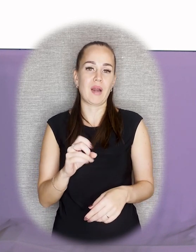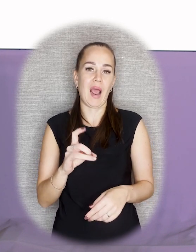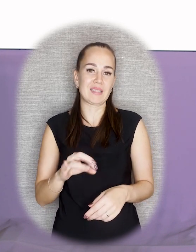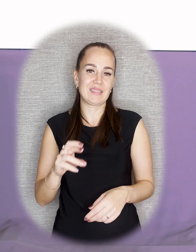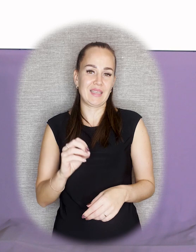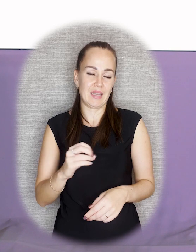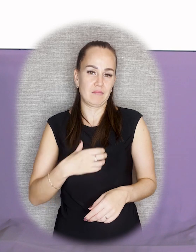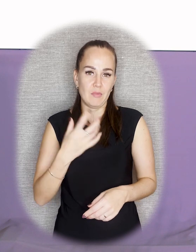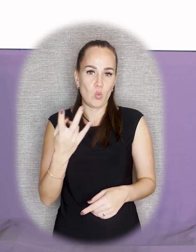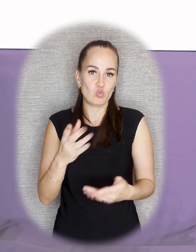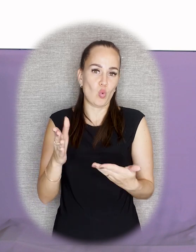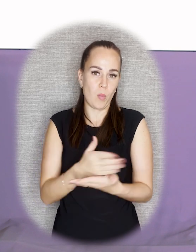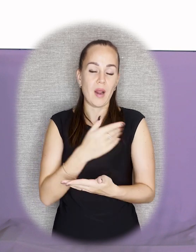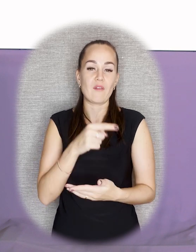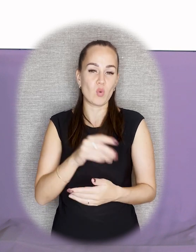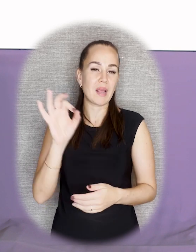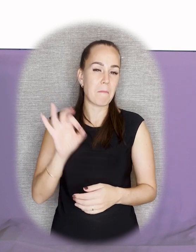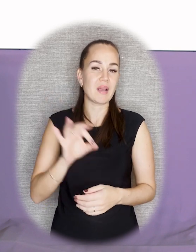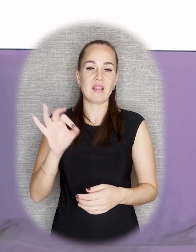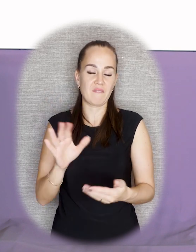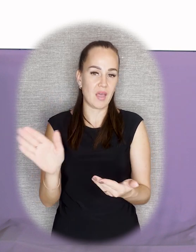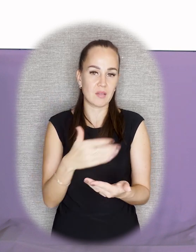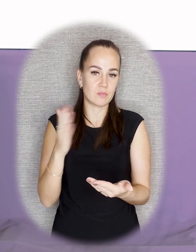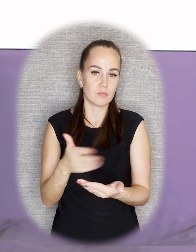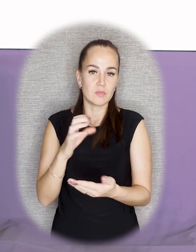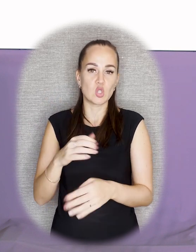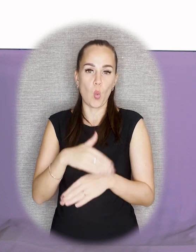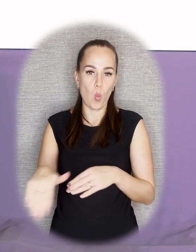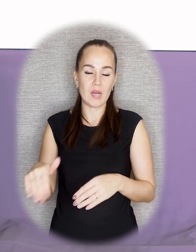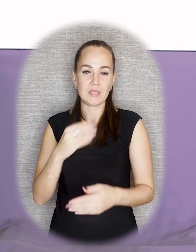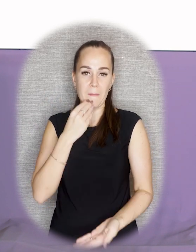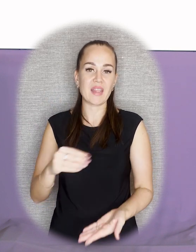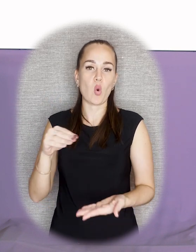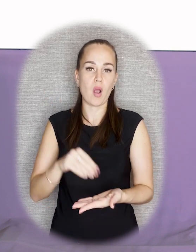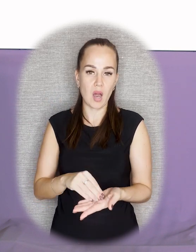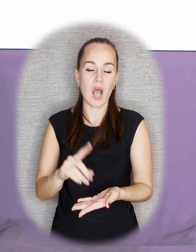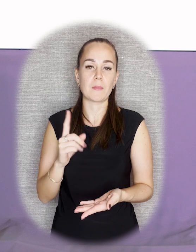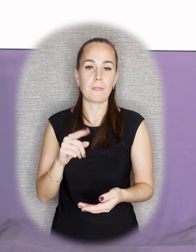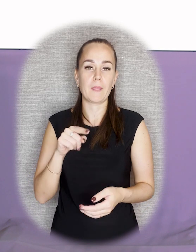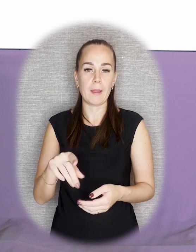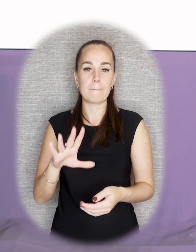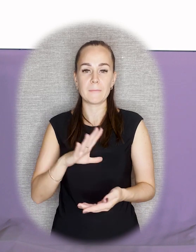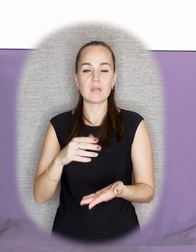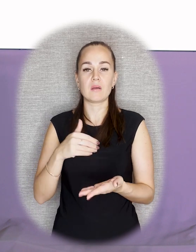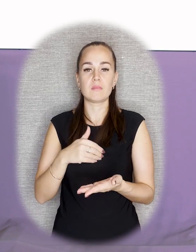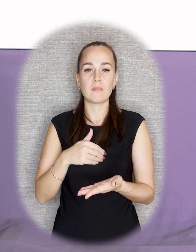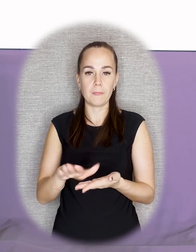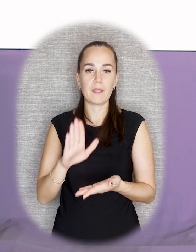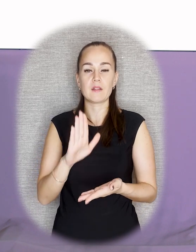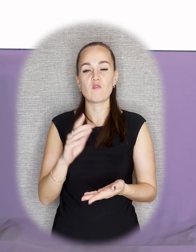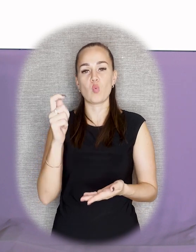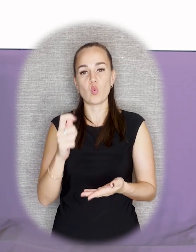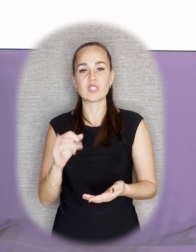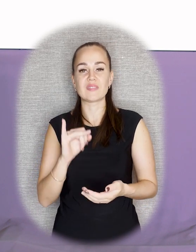убрано. Но это те памятники, которые мгновенно убираются с улиц Петрограда, поскольку им было отказано в художественной и